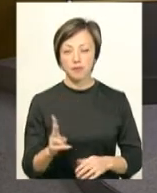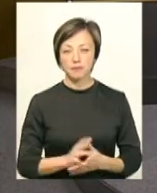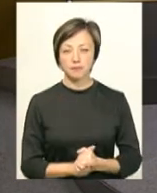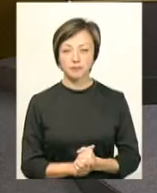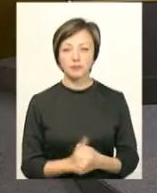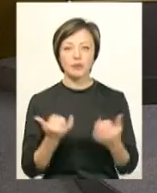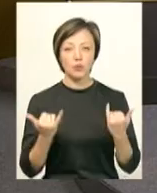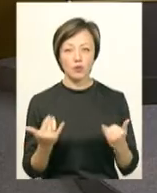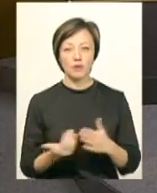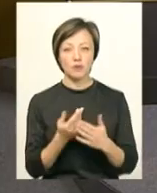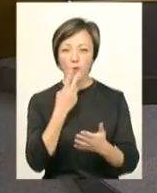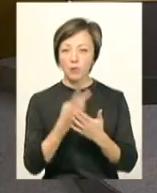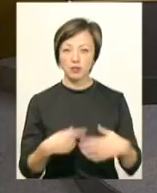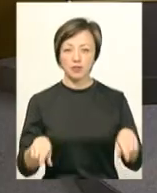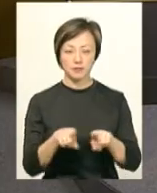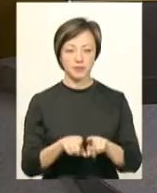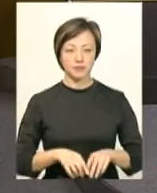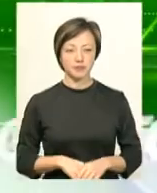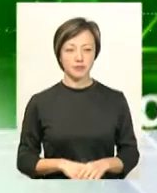Рибак. Сьогодні випуск ви побачите.